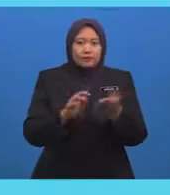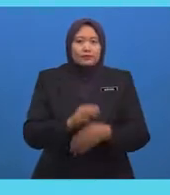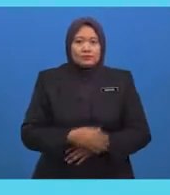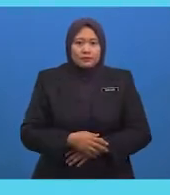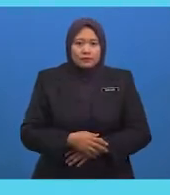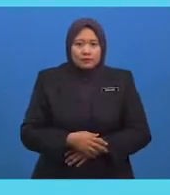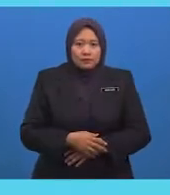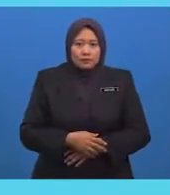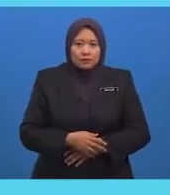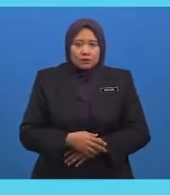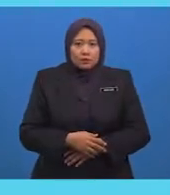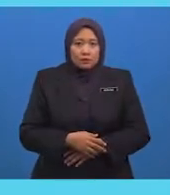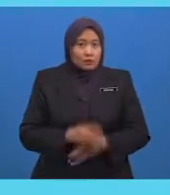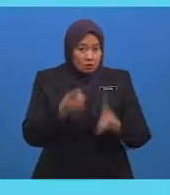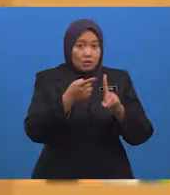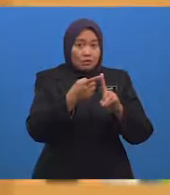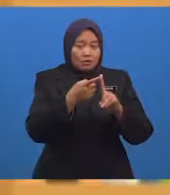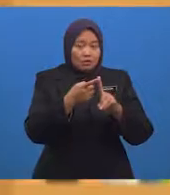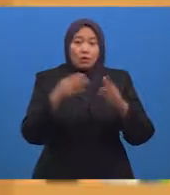Ya, para pelajar sekalian